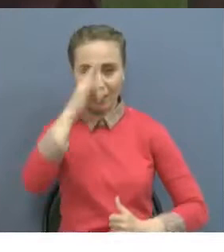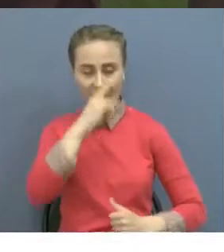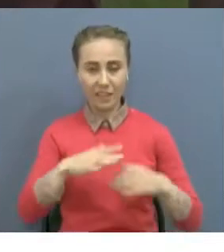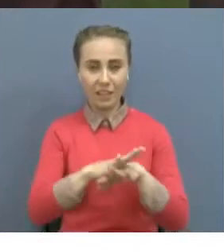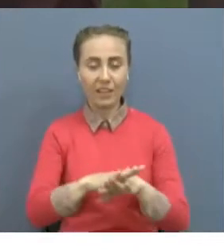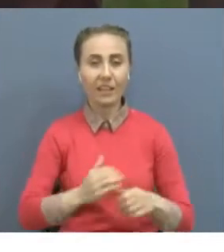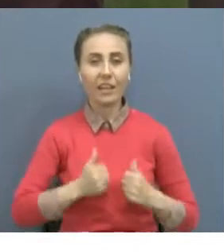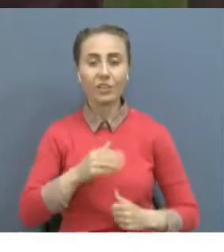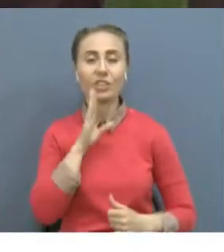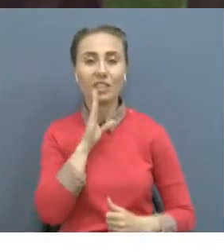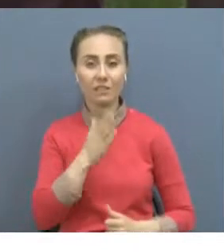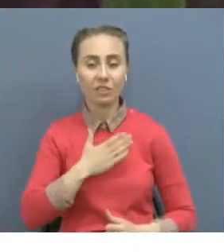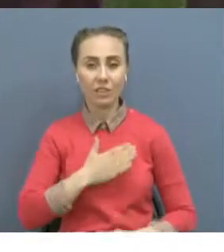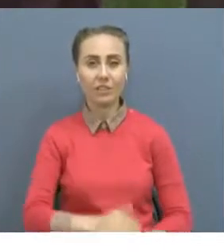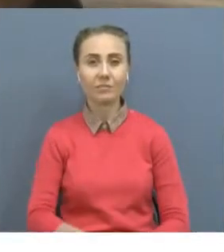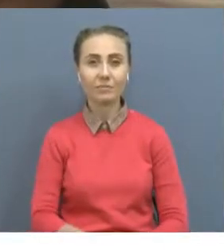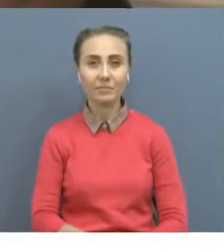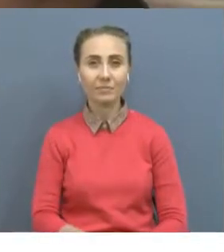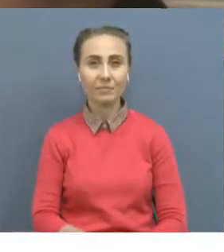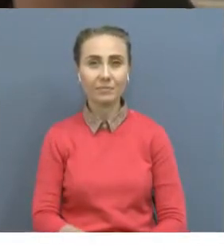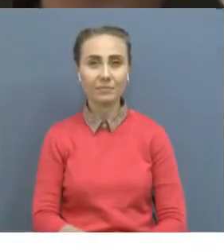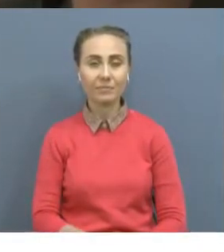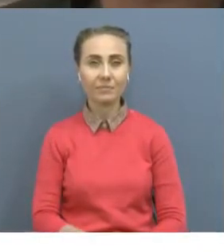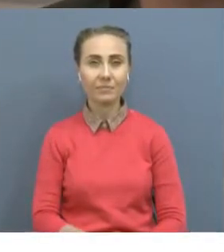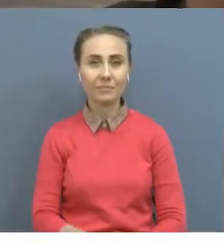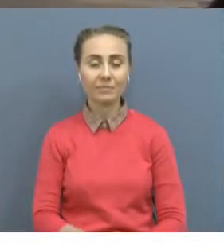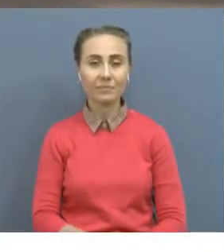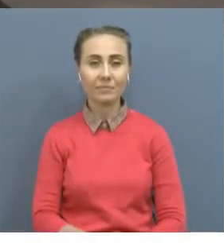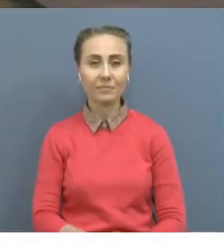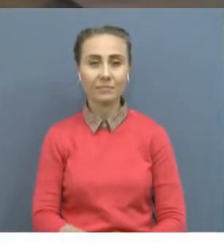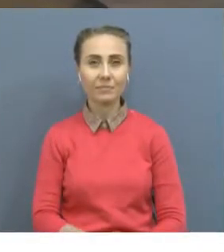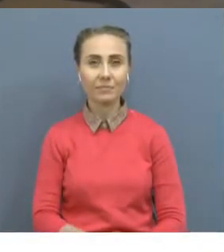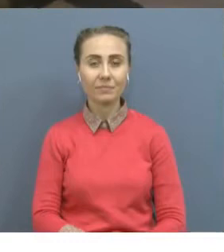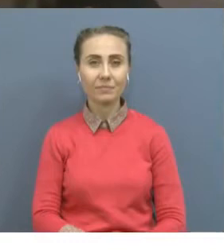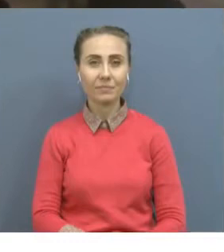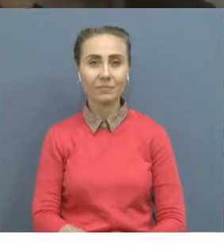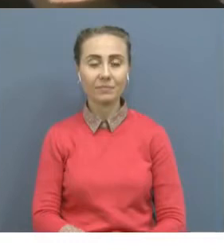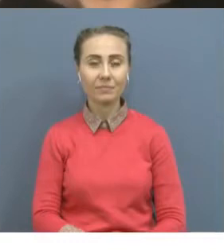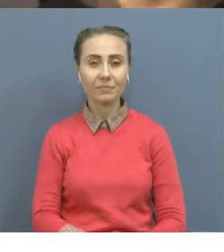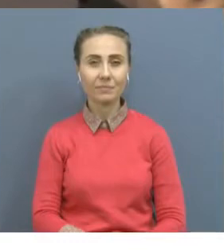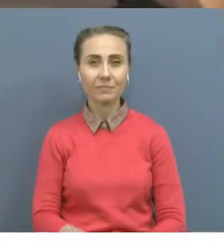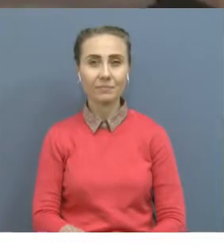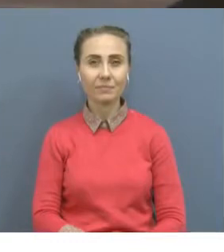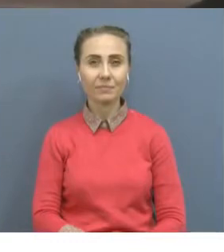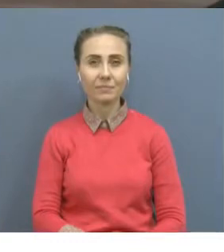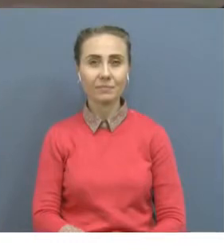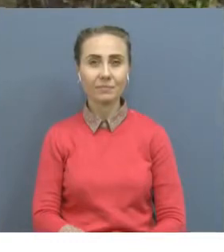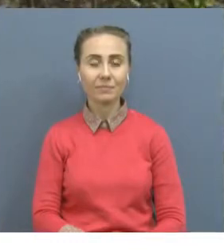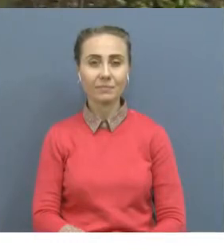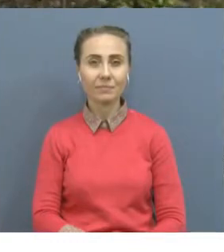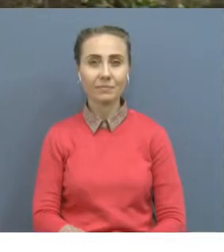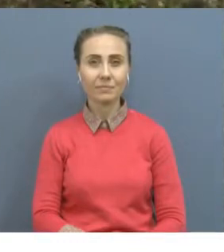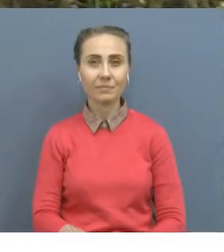бейбіт өмірге жеткізген майдангерлеріміздің ерлігі ешқашан ұмытылмайды. Олы жүйіністің жақымдатқан